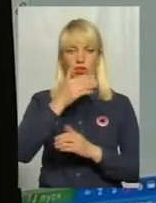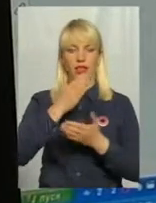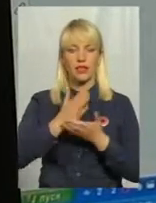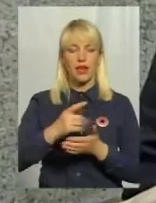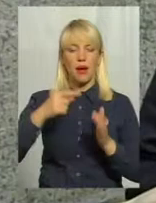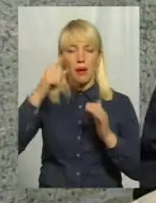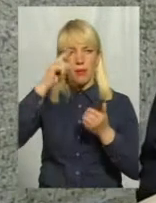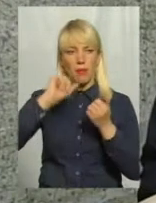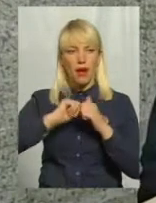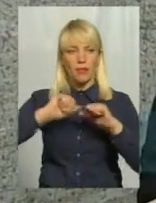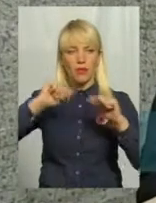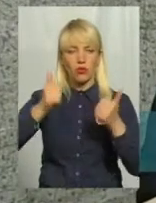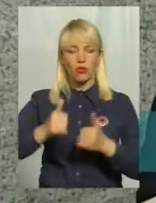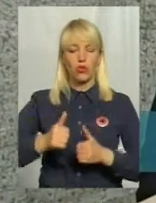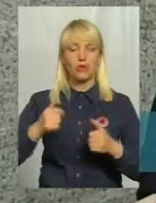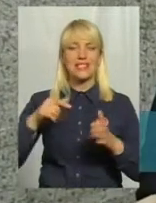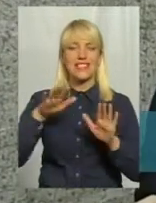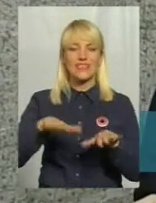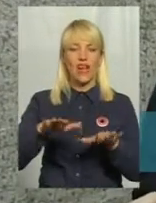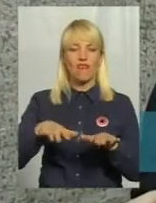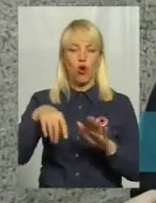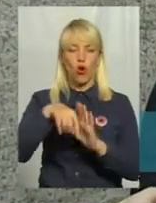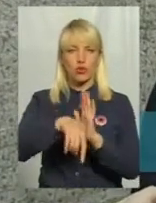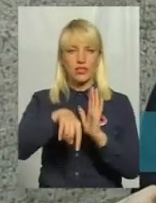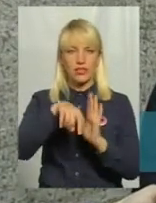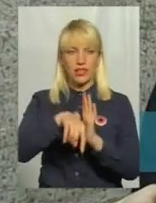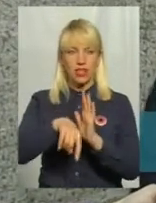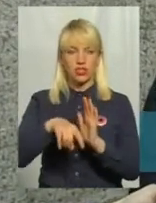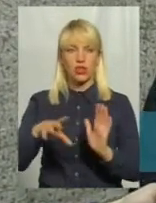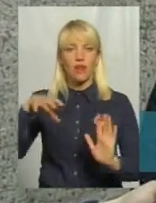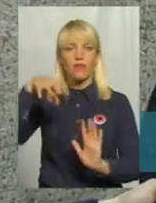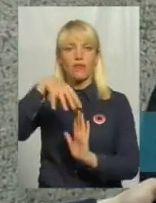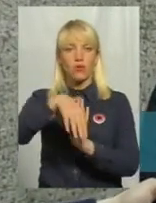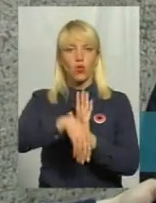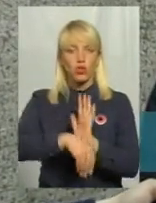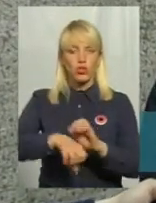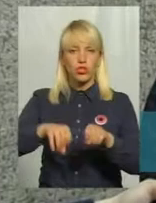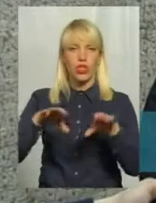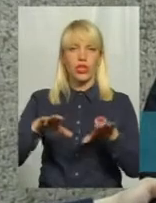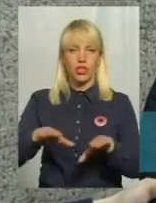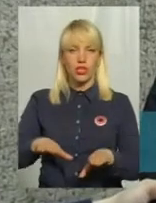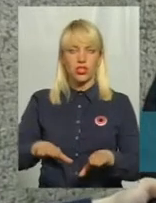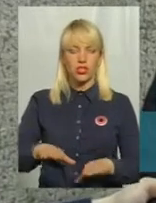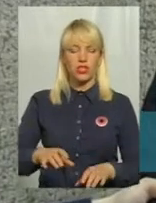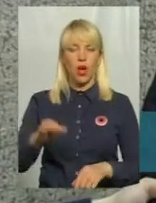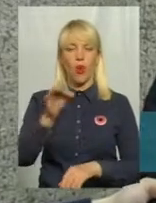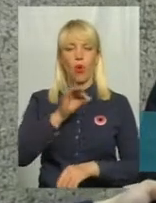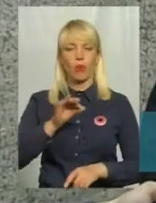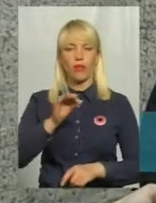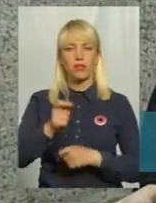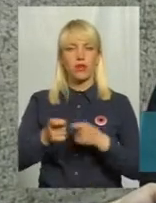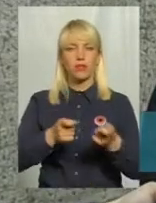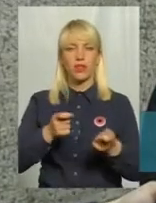значення. Це пам'ятка історії місцевого значення, включена рішенням обласної адміністрації.